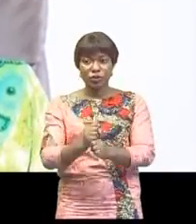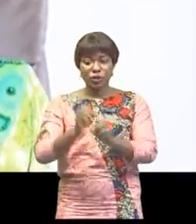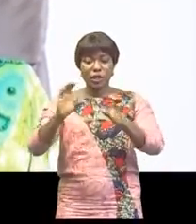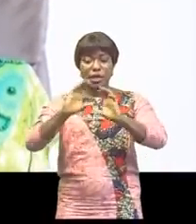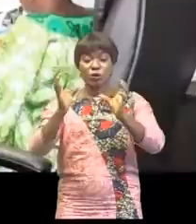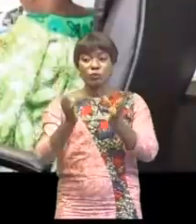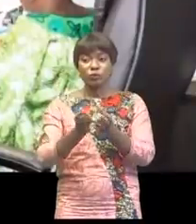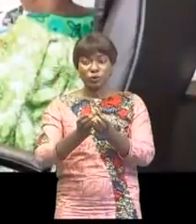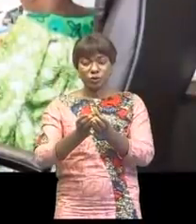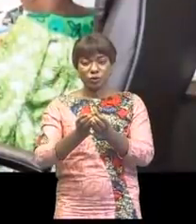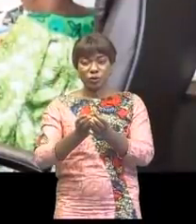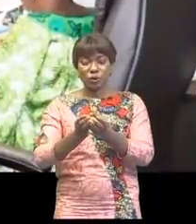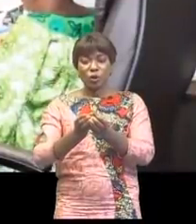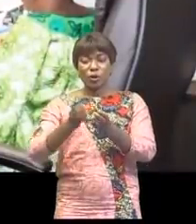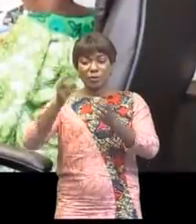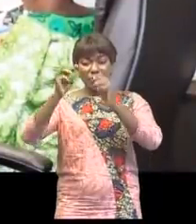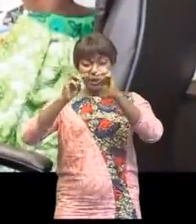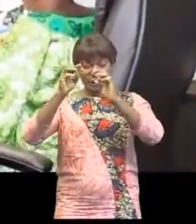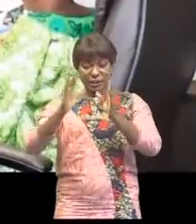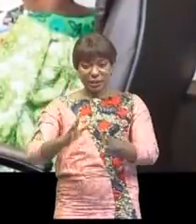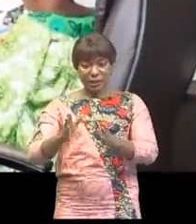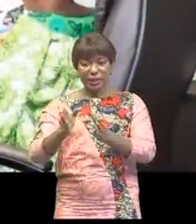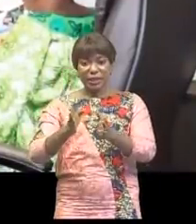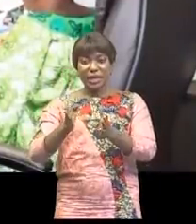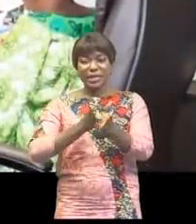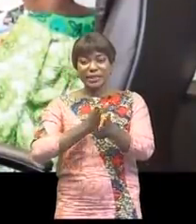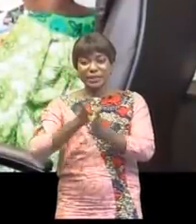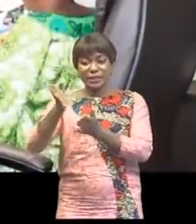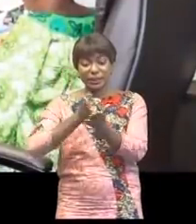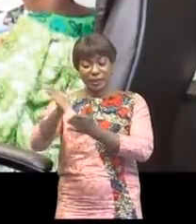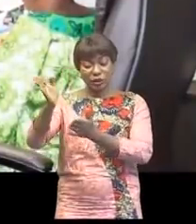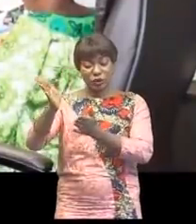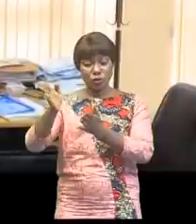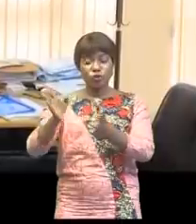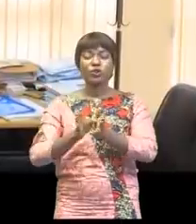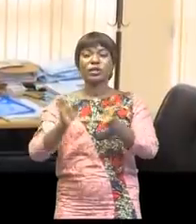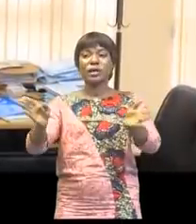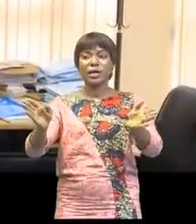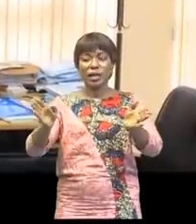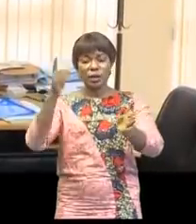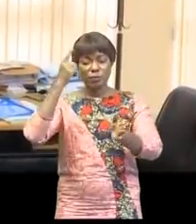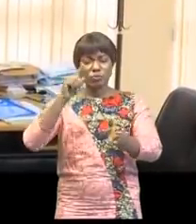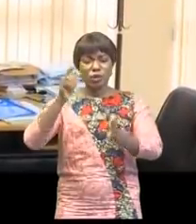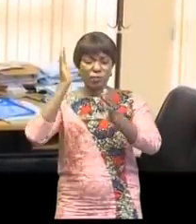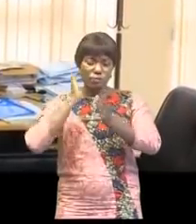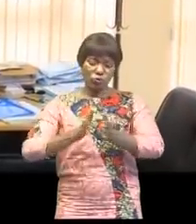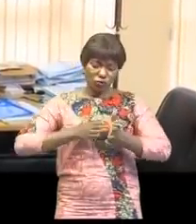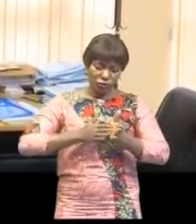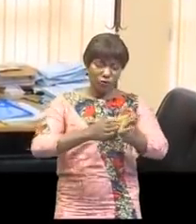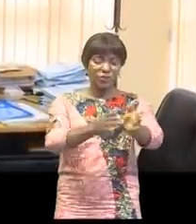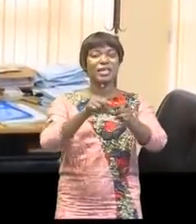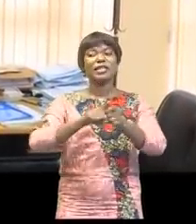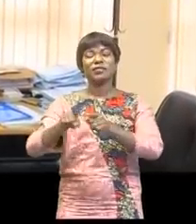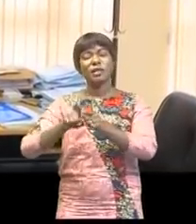commission mixte, ministère, direction générale et banc syndical pour un suivi conjoint des